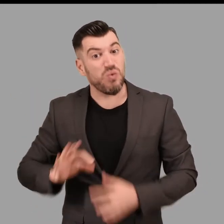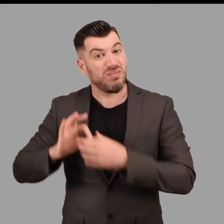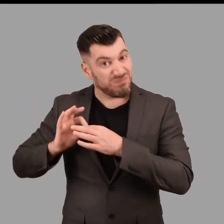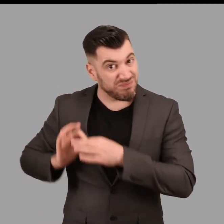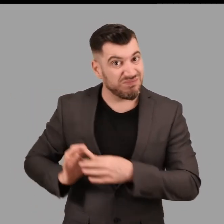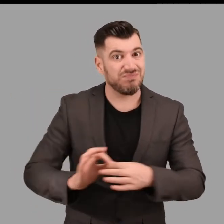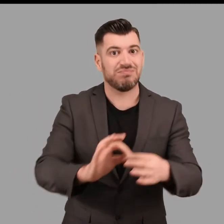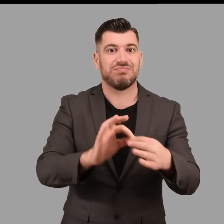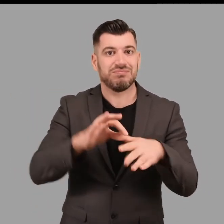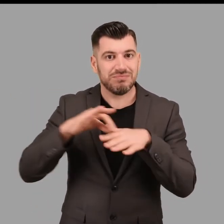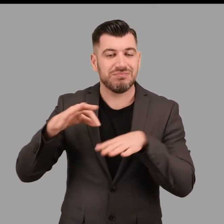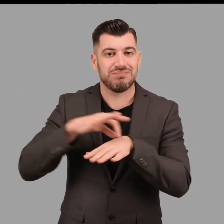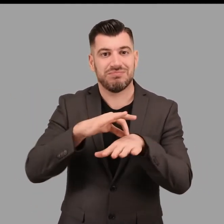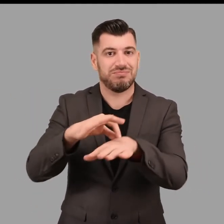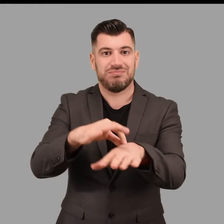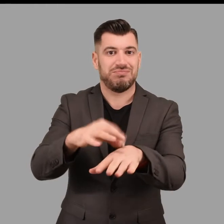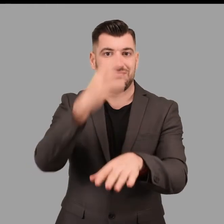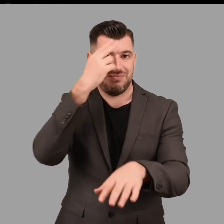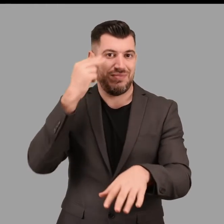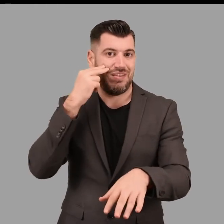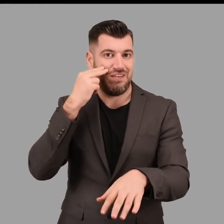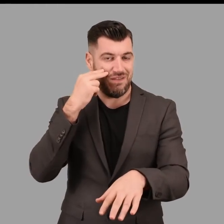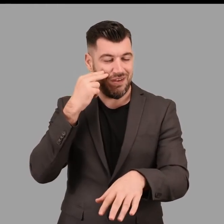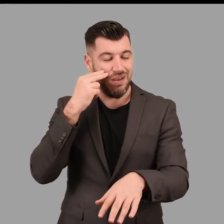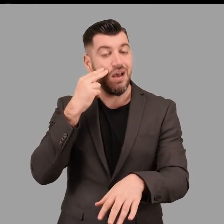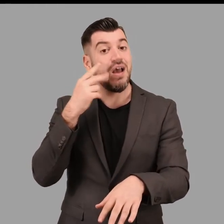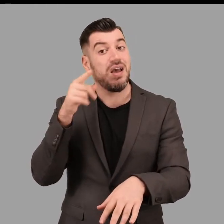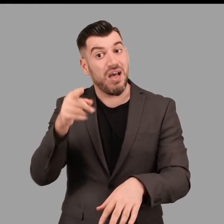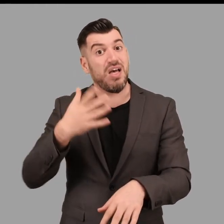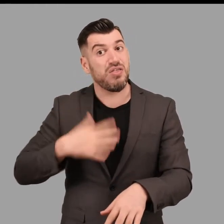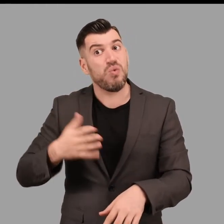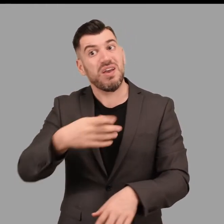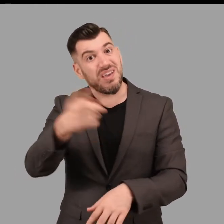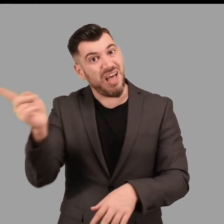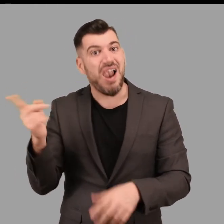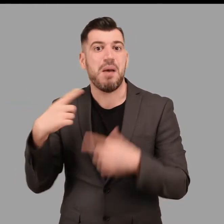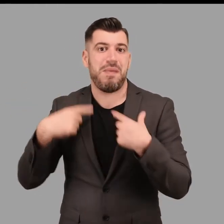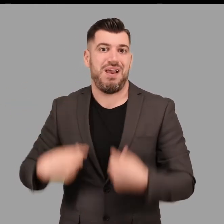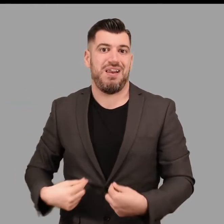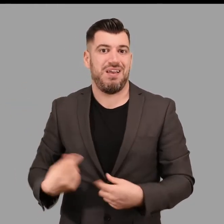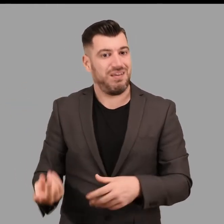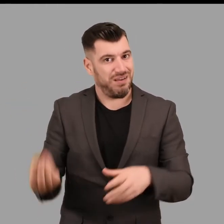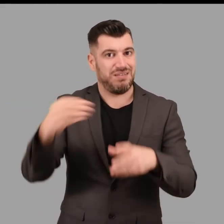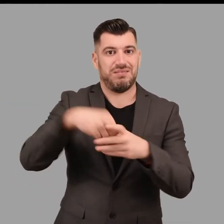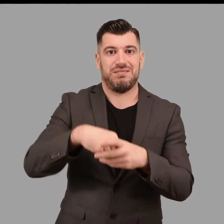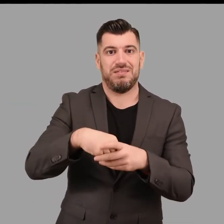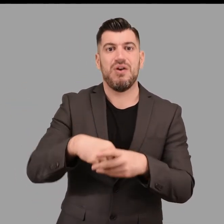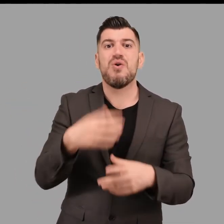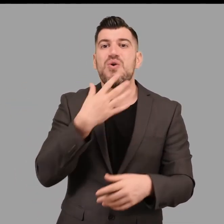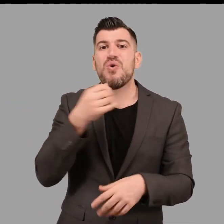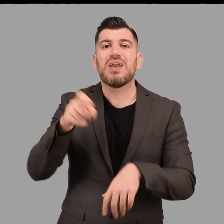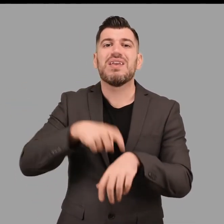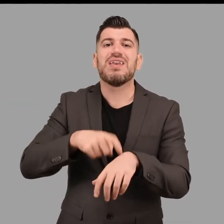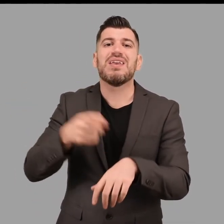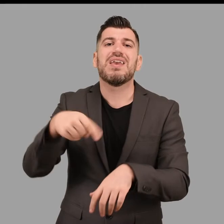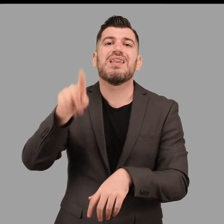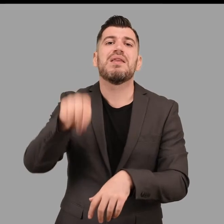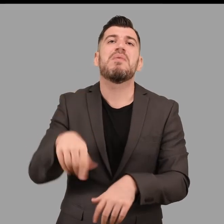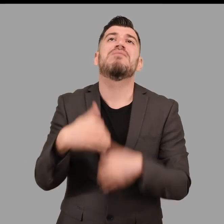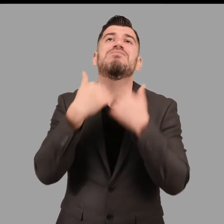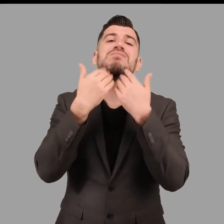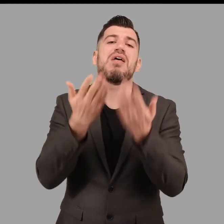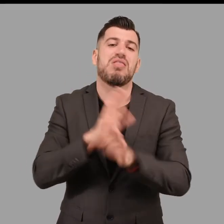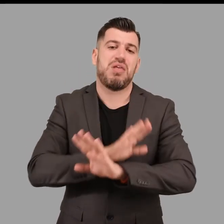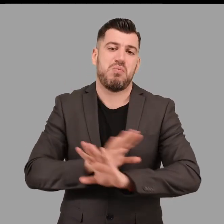ζήτησαν τη συνέχιση της δράσης για να έχουν τη δυνατότητα να επισκεφθούν το μουσείο και τα υπόλοιπα μέλη τα οποία δεν κατάφεραν να προσέλθουν στη συγκεκριμένη